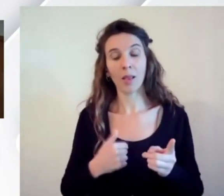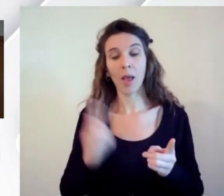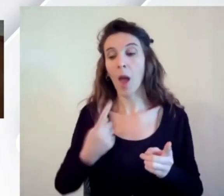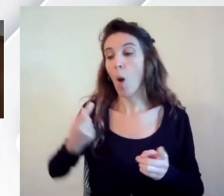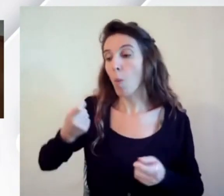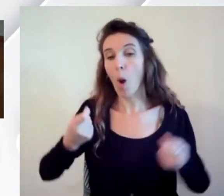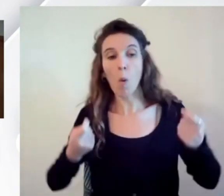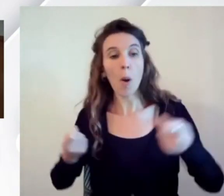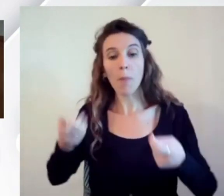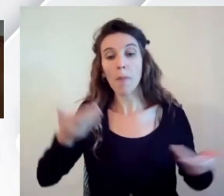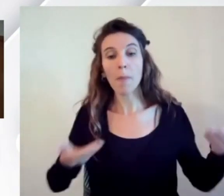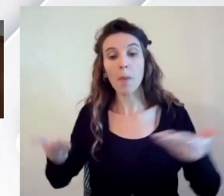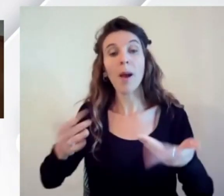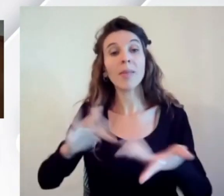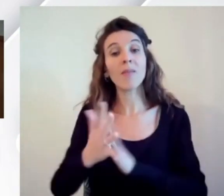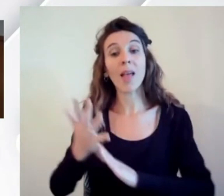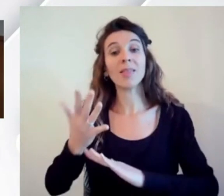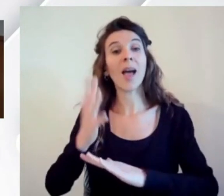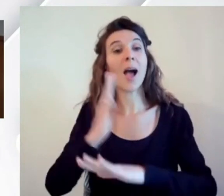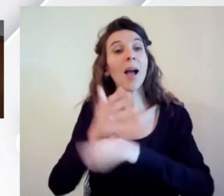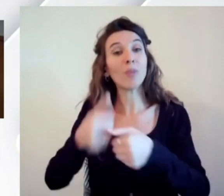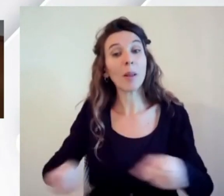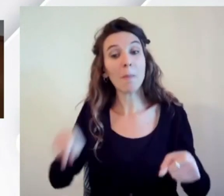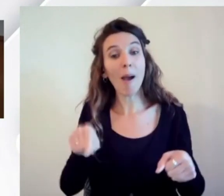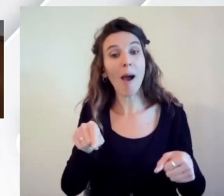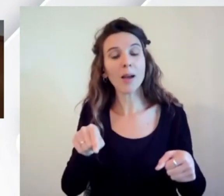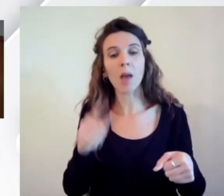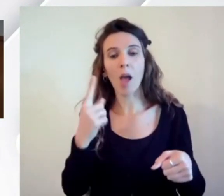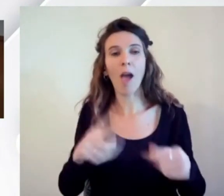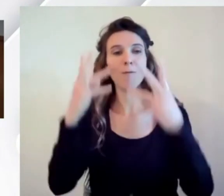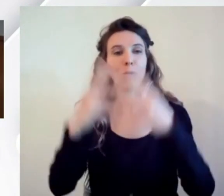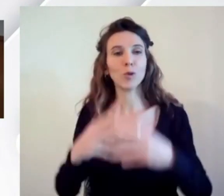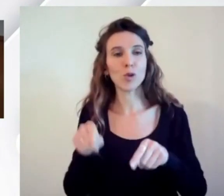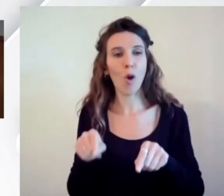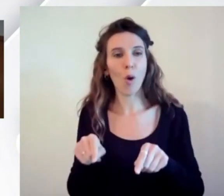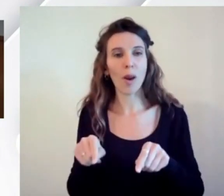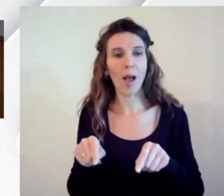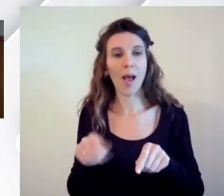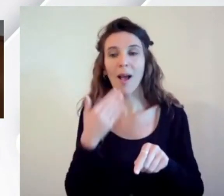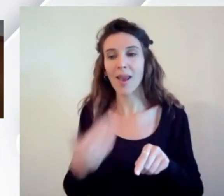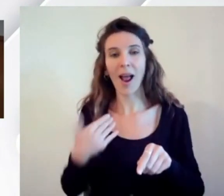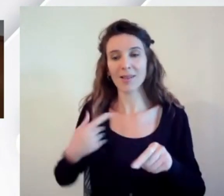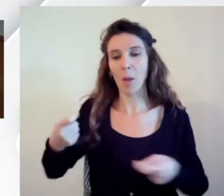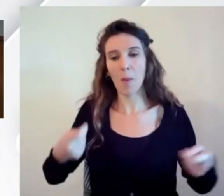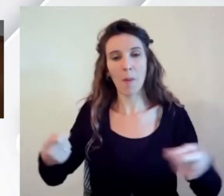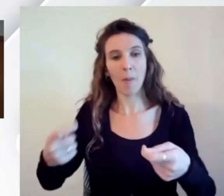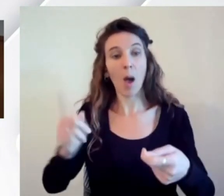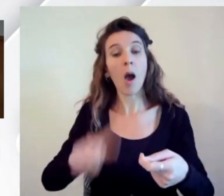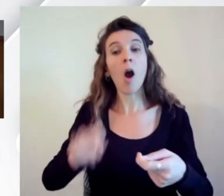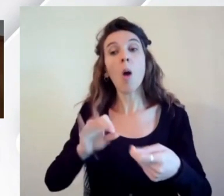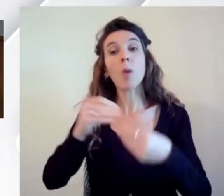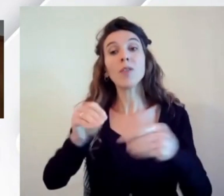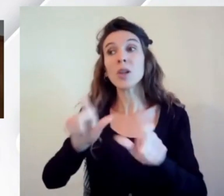quel by default funzioni e possa essere utilizzato da altri professionisti per creare